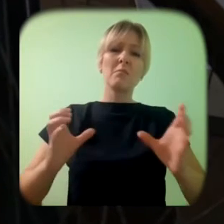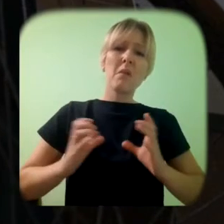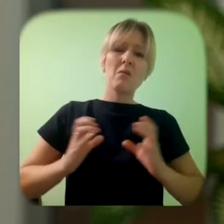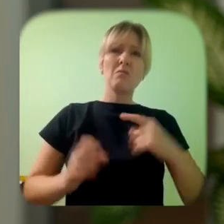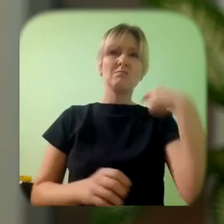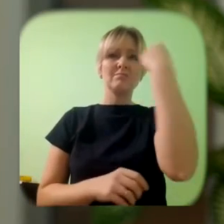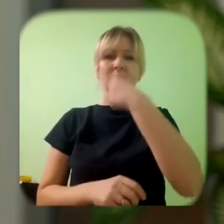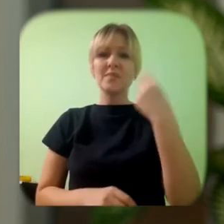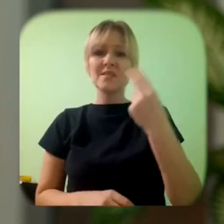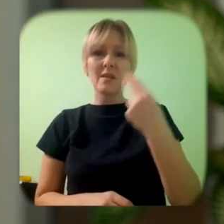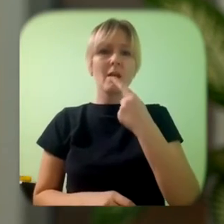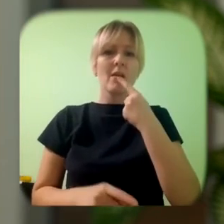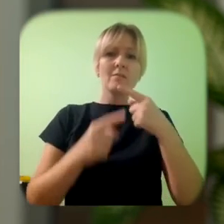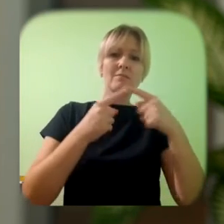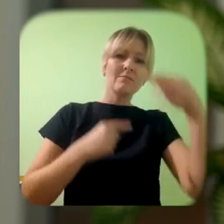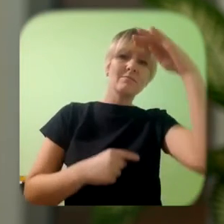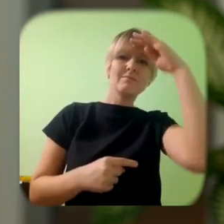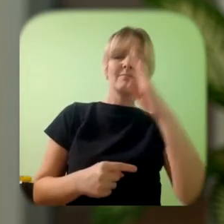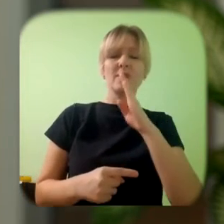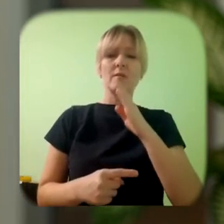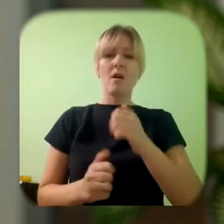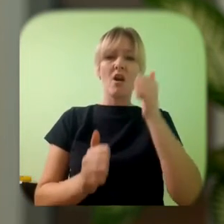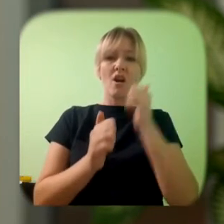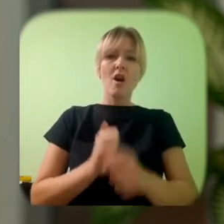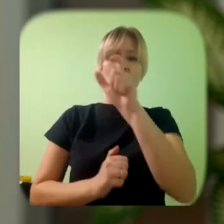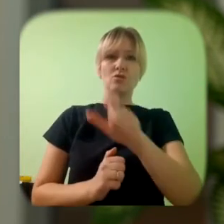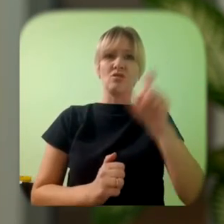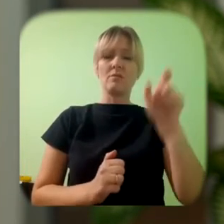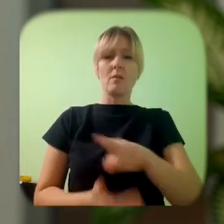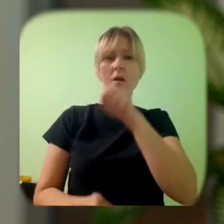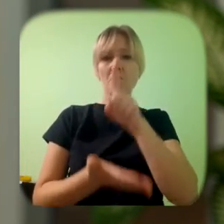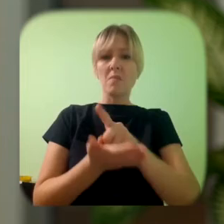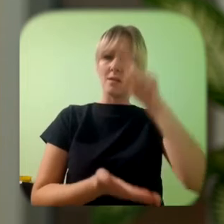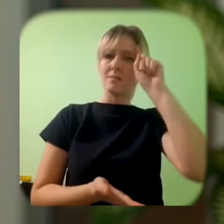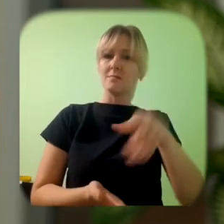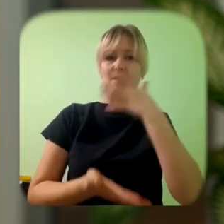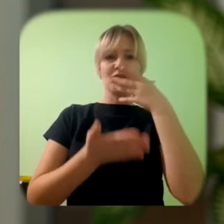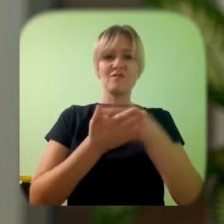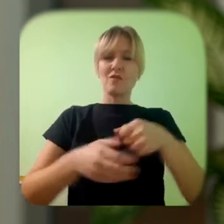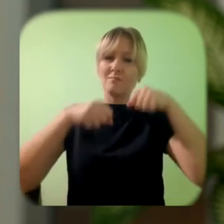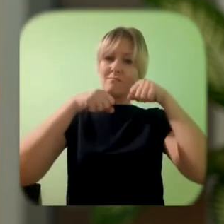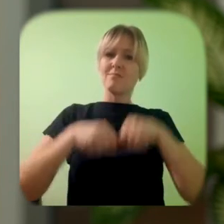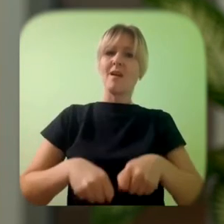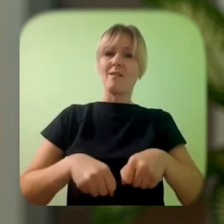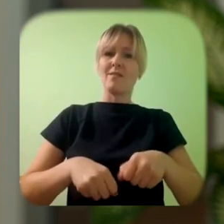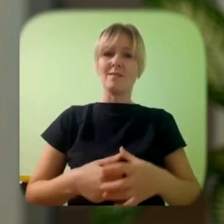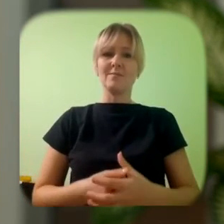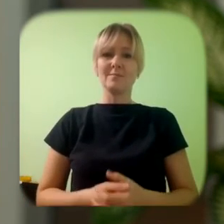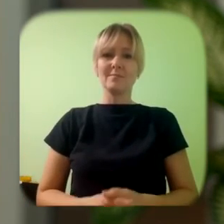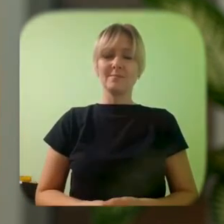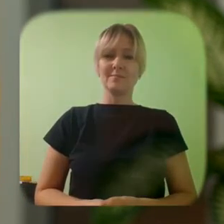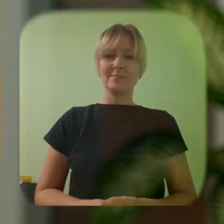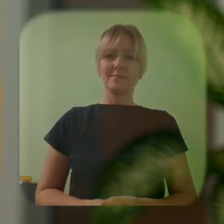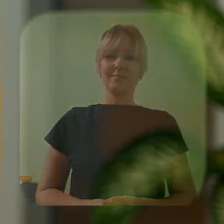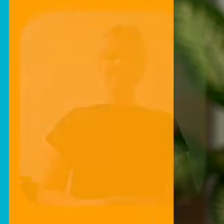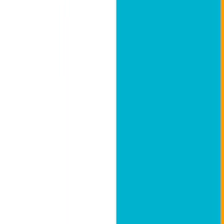sănătate, indiferent de statutul social, de etnie, rasă, limbă, sex, fiecare persoană trebuie să se bucure